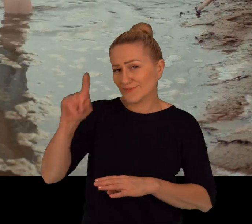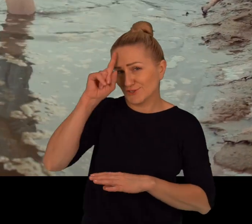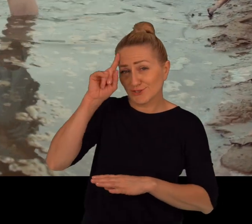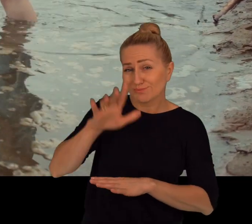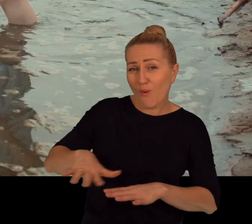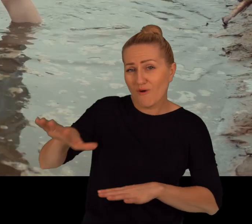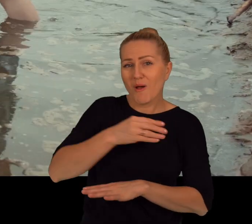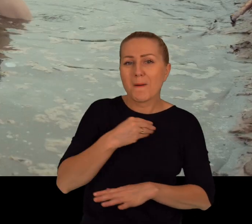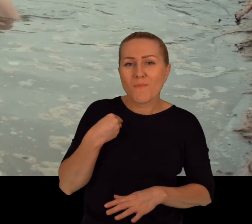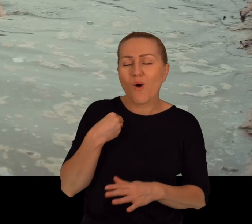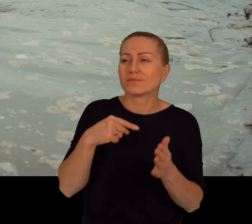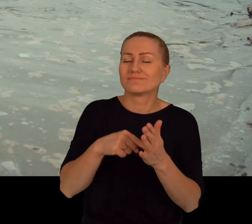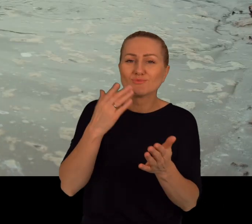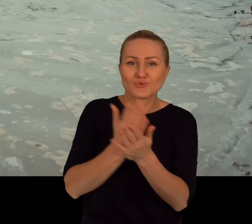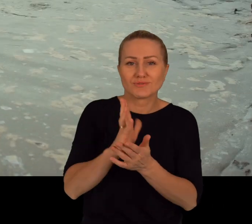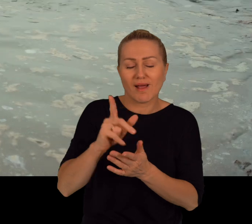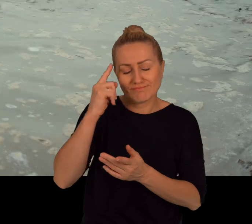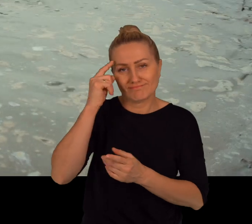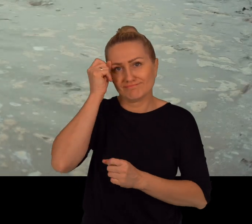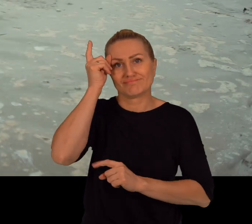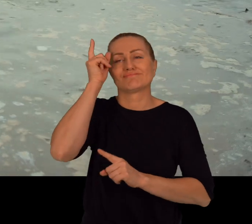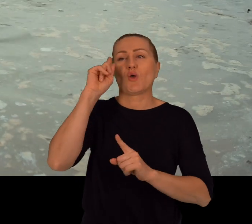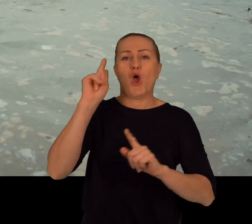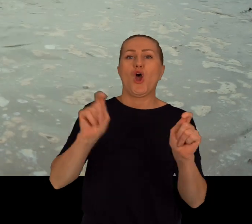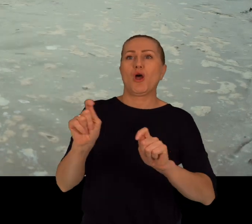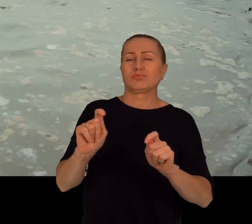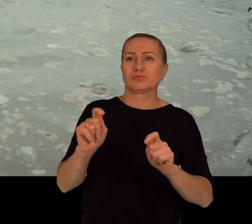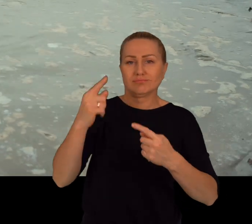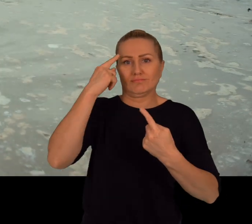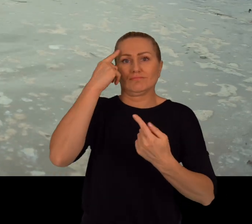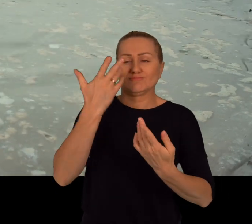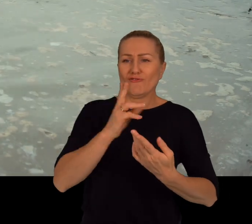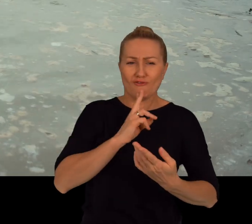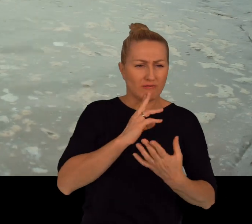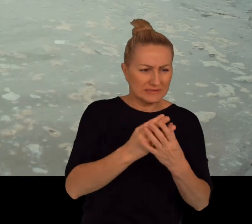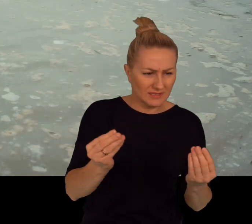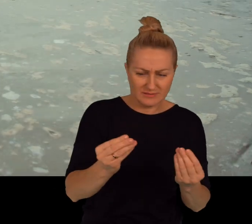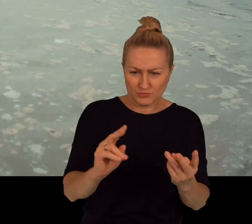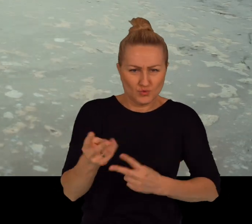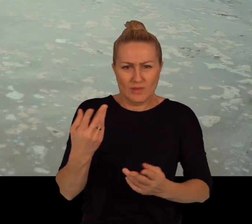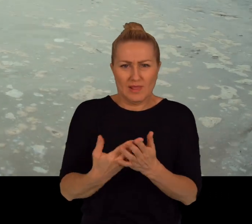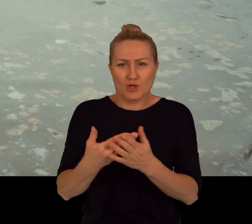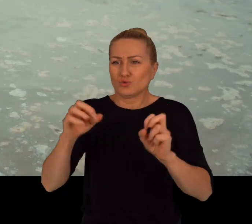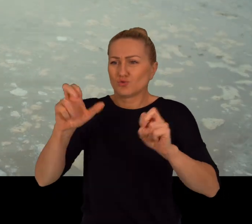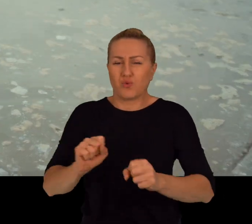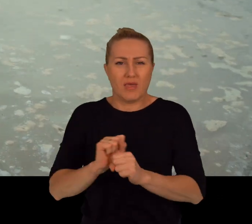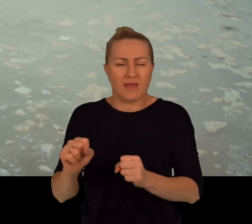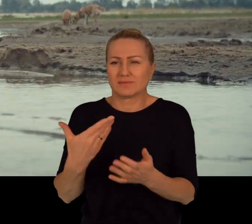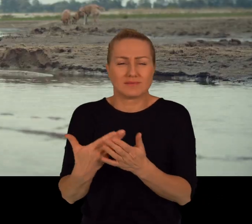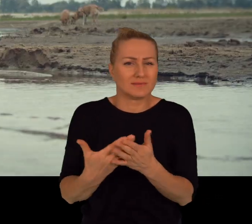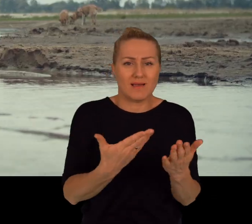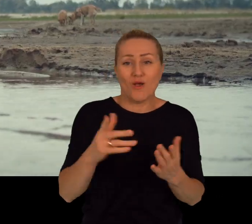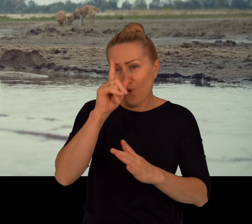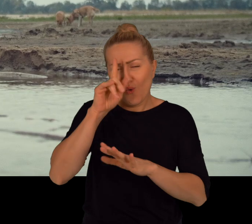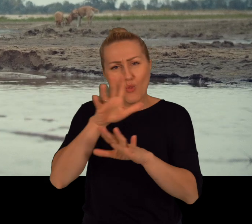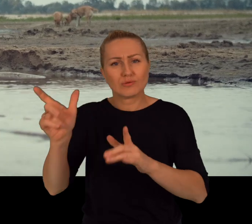Społeczeństwo polskie sobie przypomina w pewnym sensie o tym, że co z tą wodą i gdzie ona znika, skąd jest ta susza. I bardzo dużo osób się zaczęło